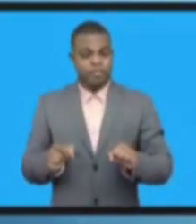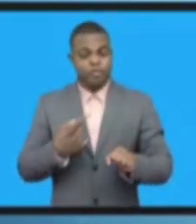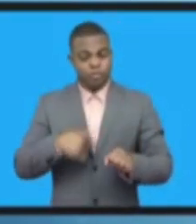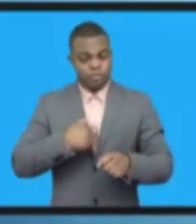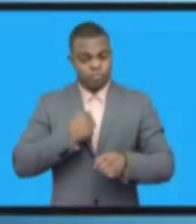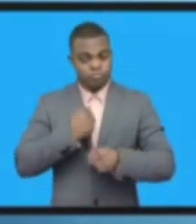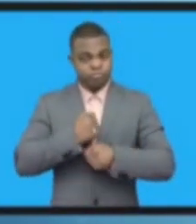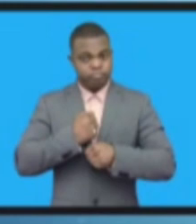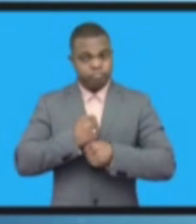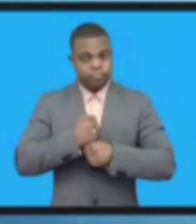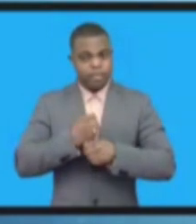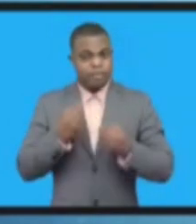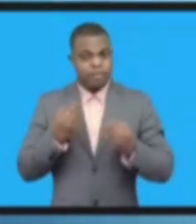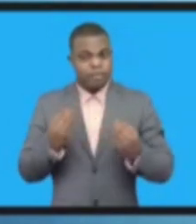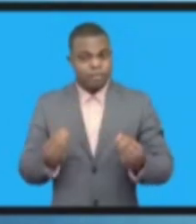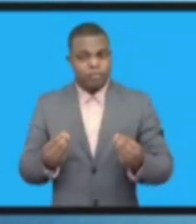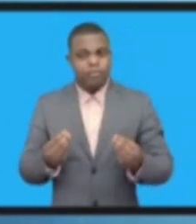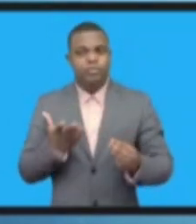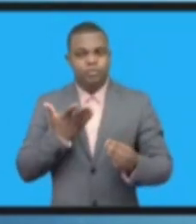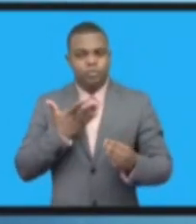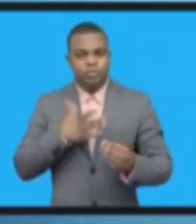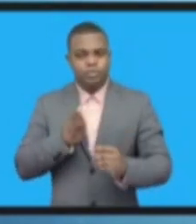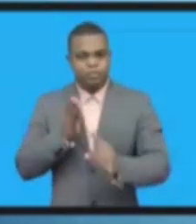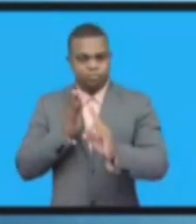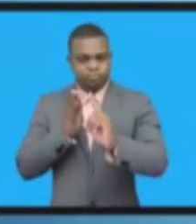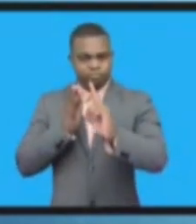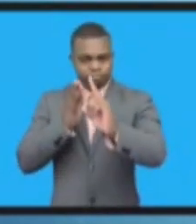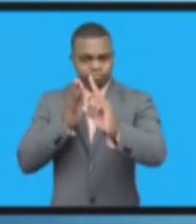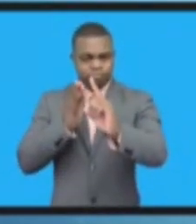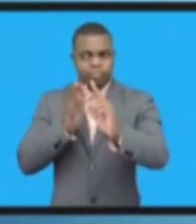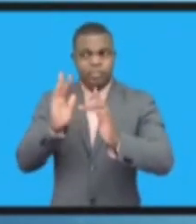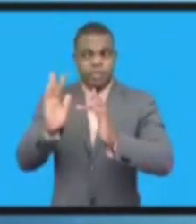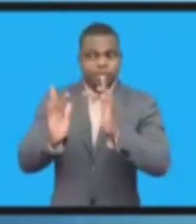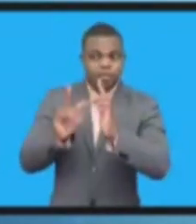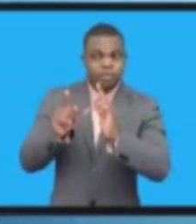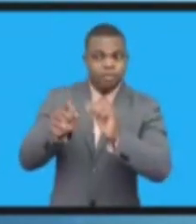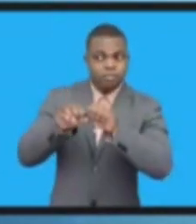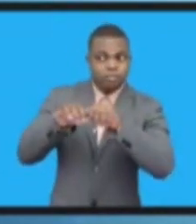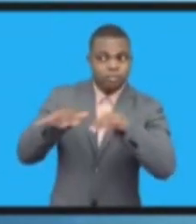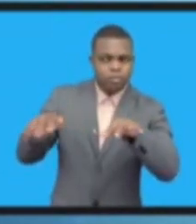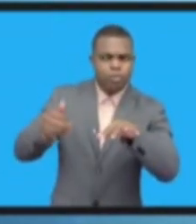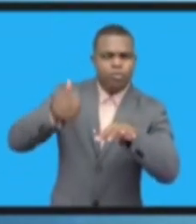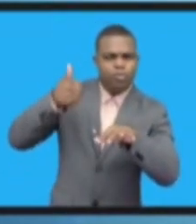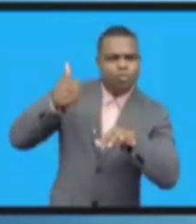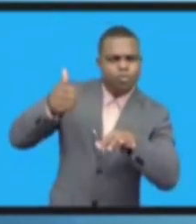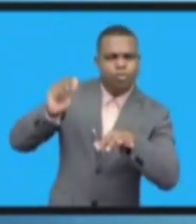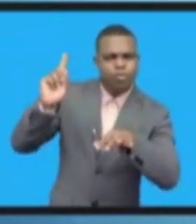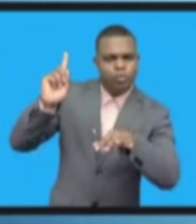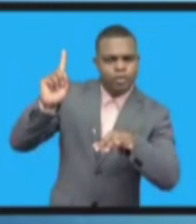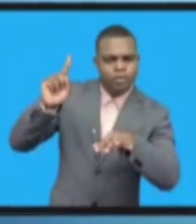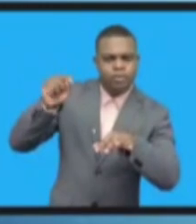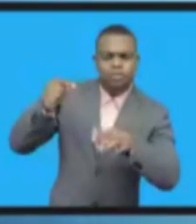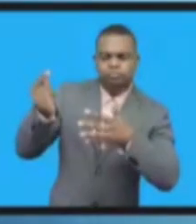очень важны такие параметры, как безопасность, конфиденциальность,